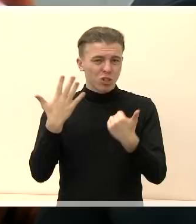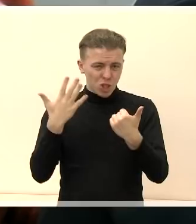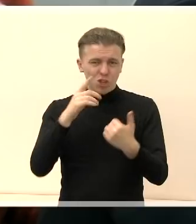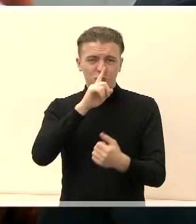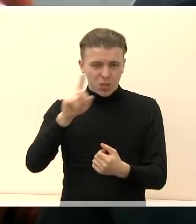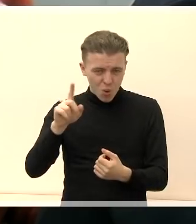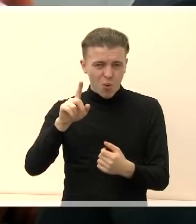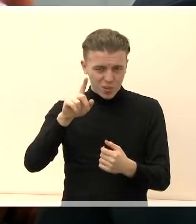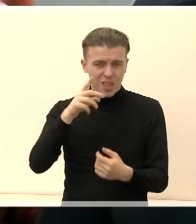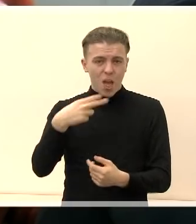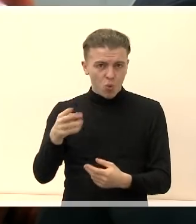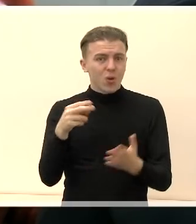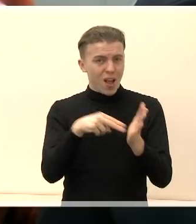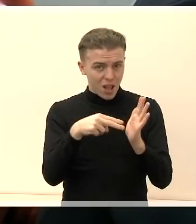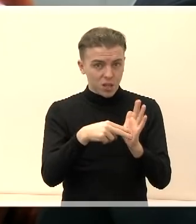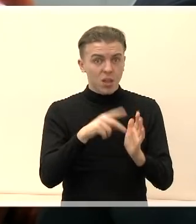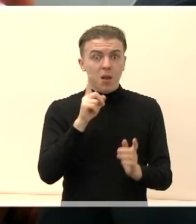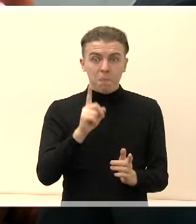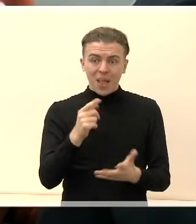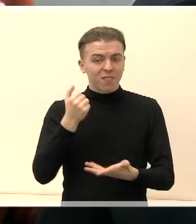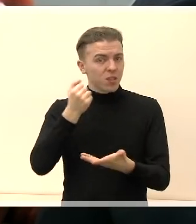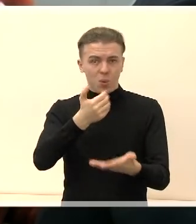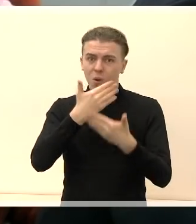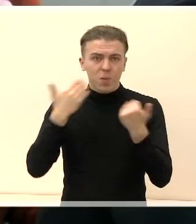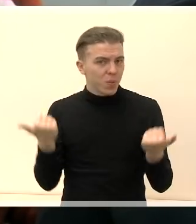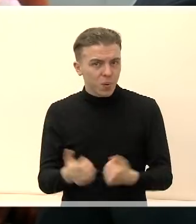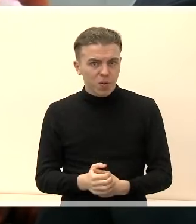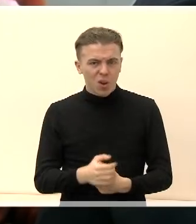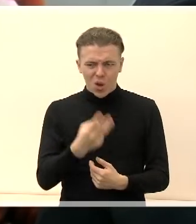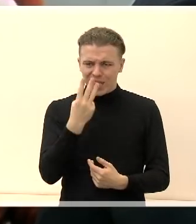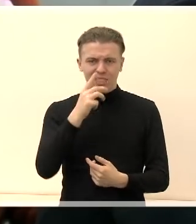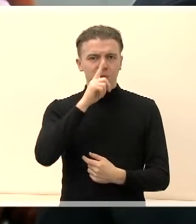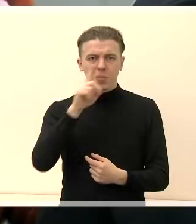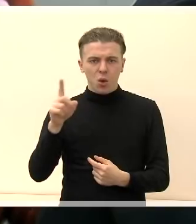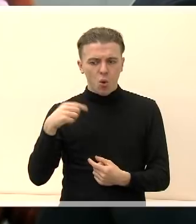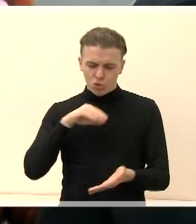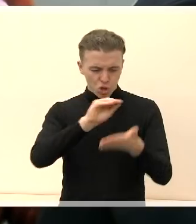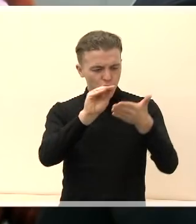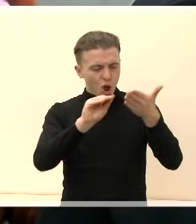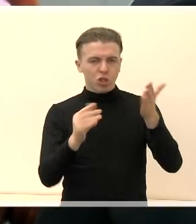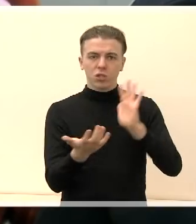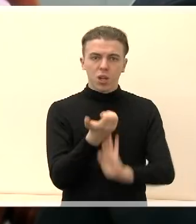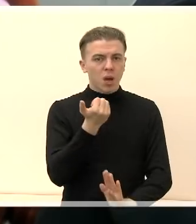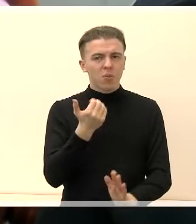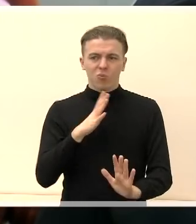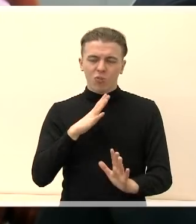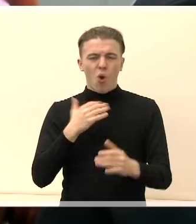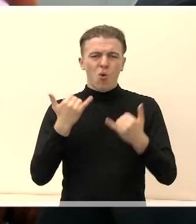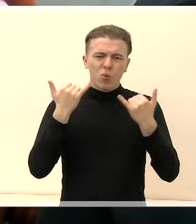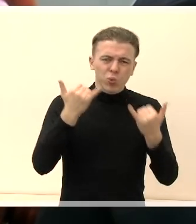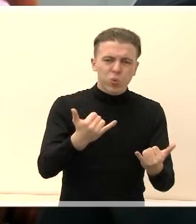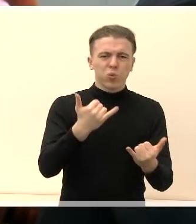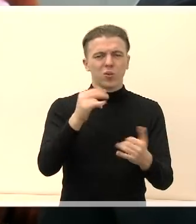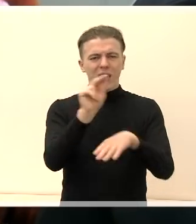eurų kainavo, bet jis ir nebuvo finansuotas, nes apie jaukos 3 milijonus mes jaukių raštų, kad skiriami sporto centro